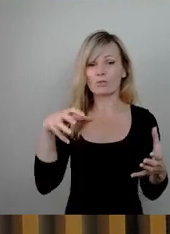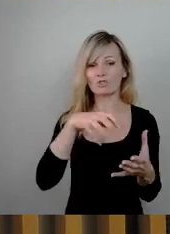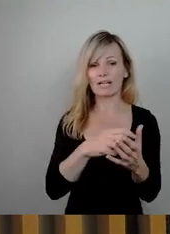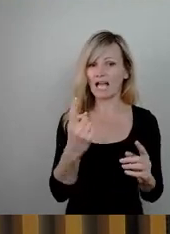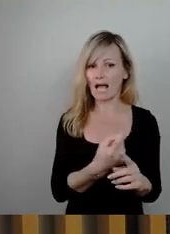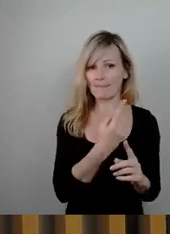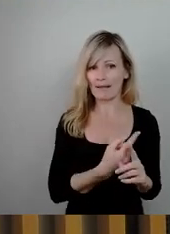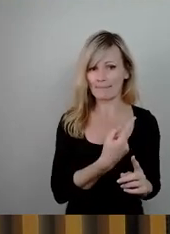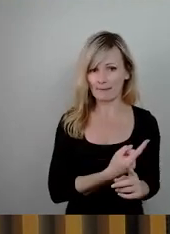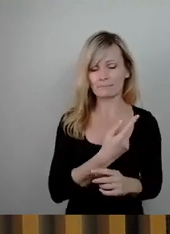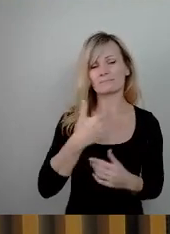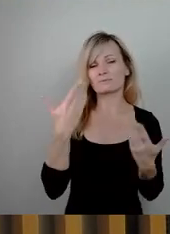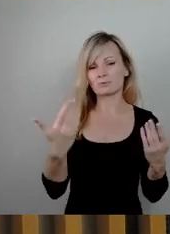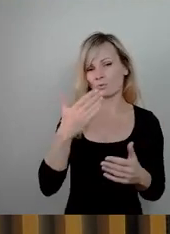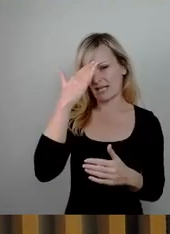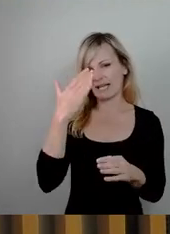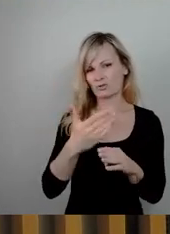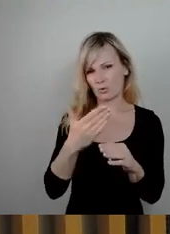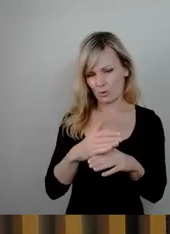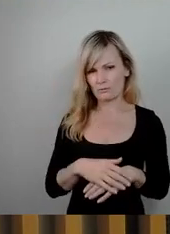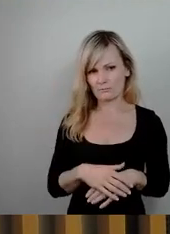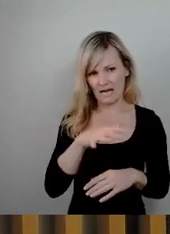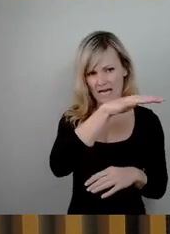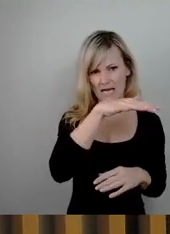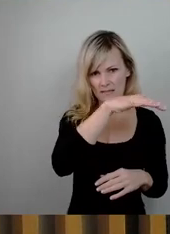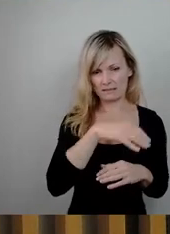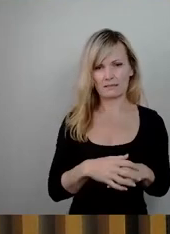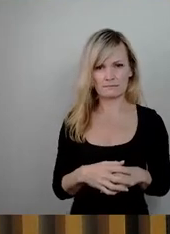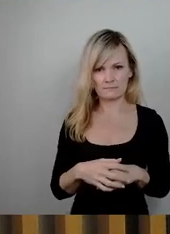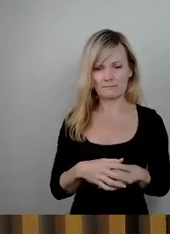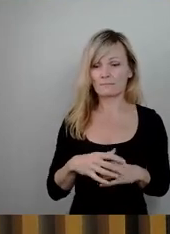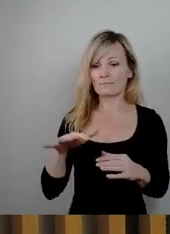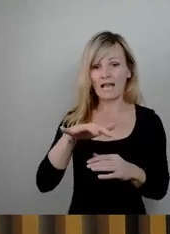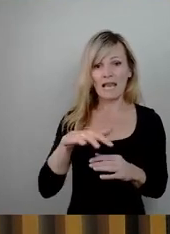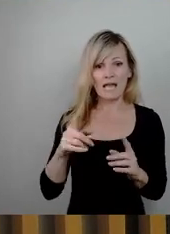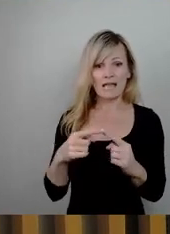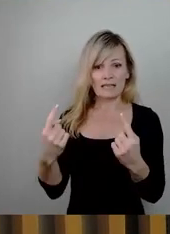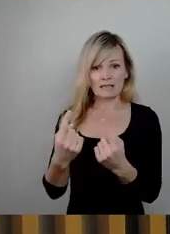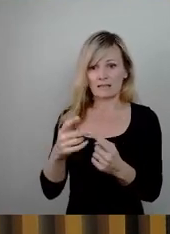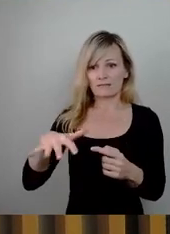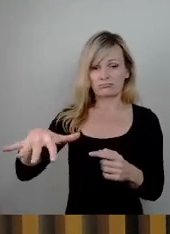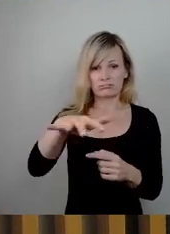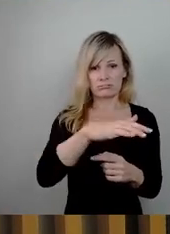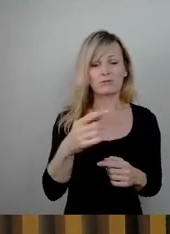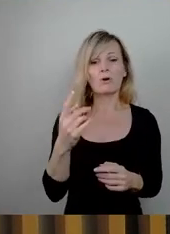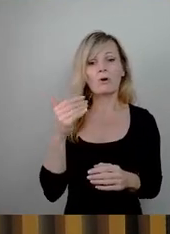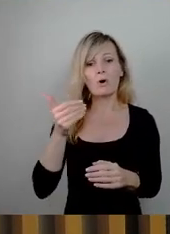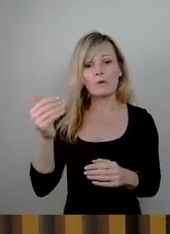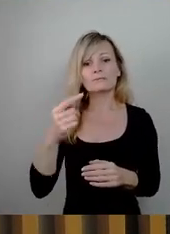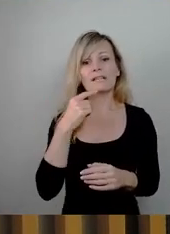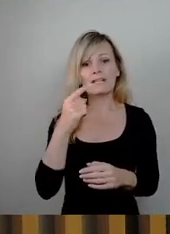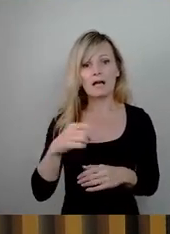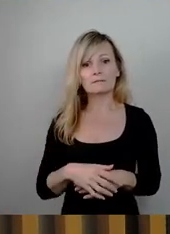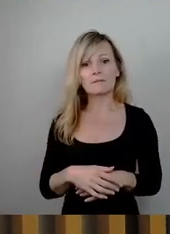Land, dass die ländlichen Räume aufgrund ihrer grundsätzlichen Benachteiligung, die nie zu bestreiten ist, vielfach sagen, solche Sachen können die Großstädte